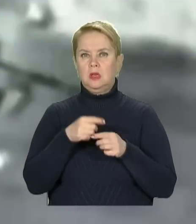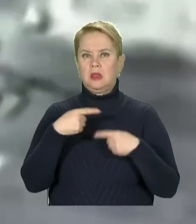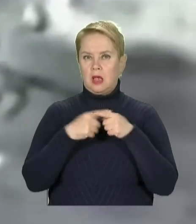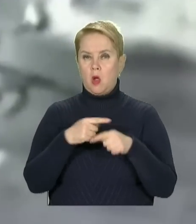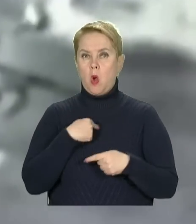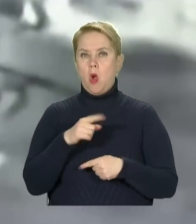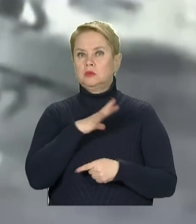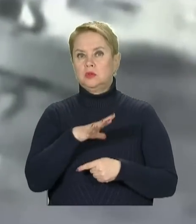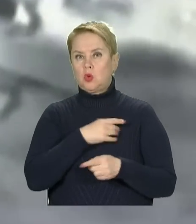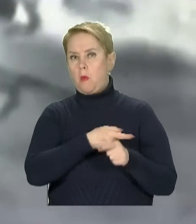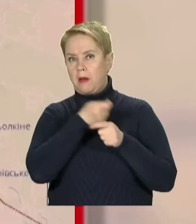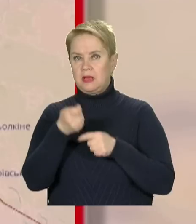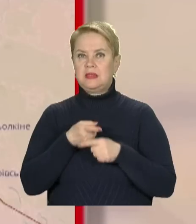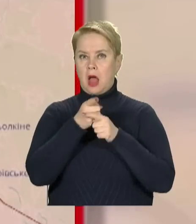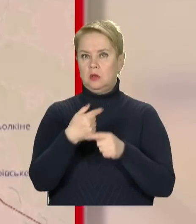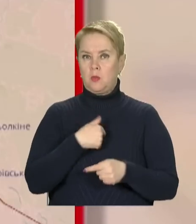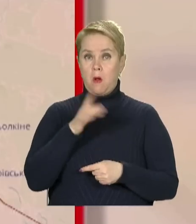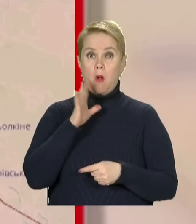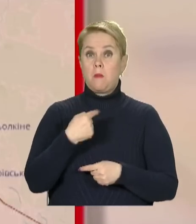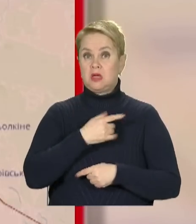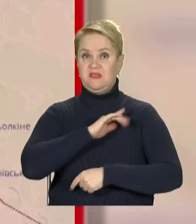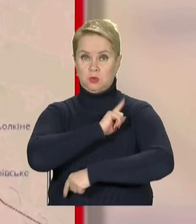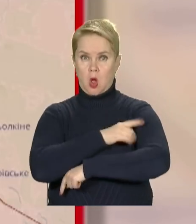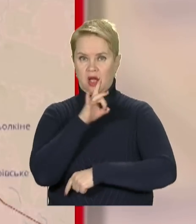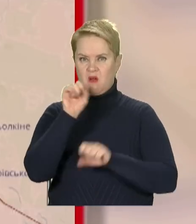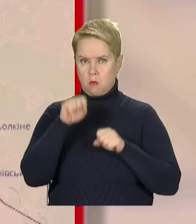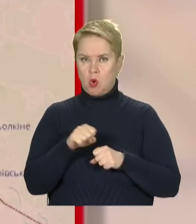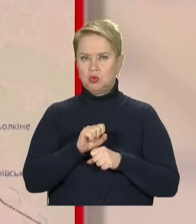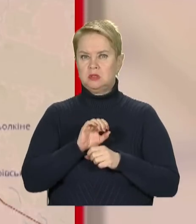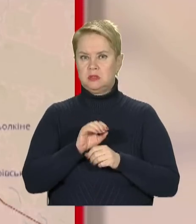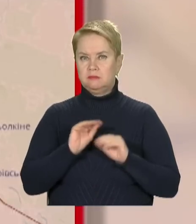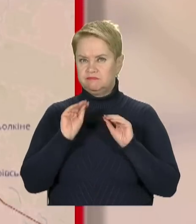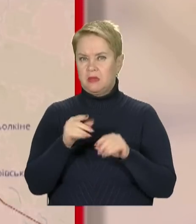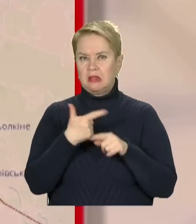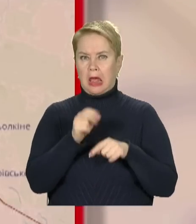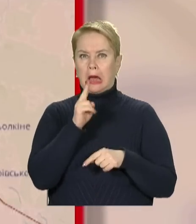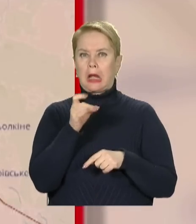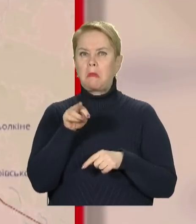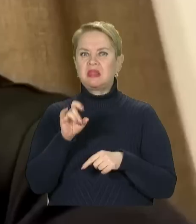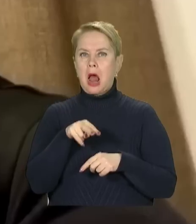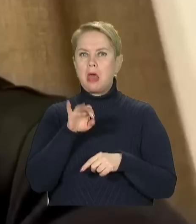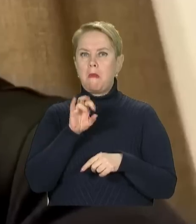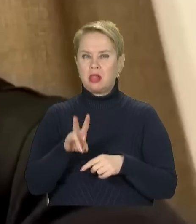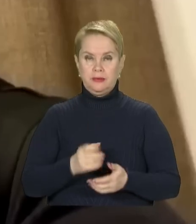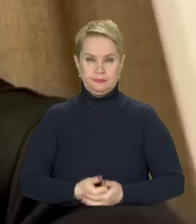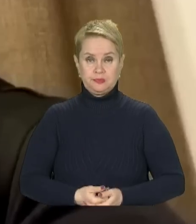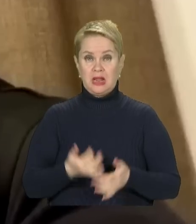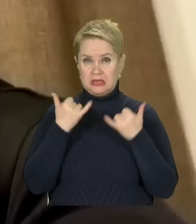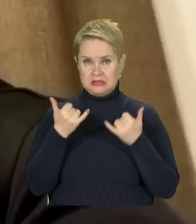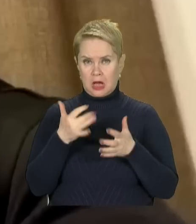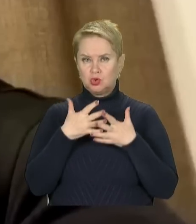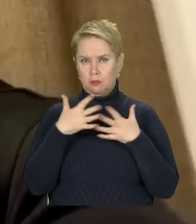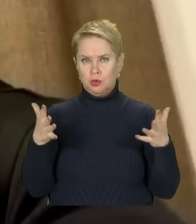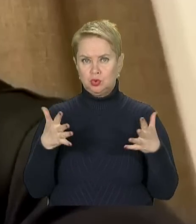нами танків від західних партнерів. Свої зусилля РФ може зосередити в районі Криміної Талемана. Зараз